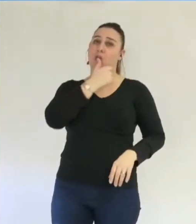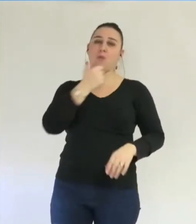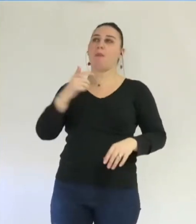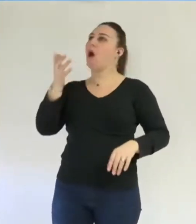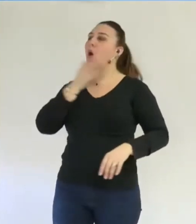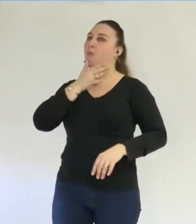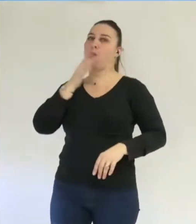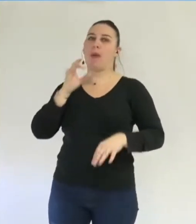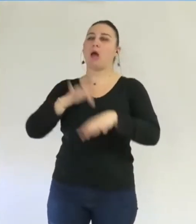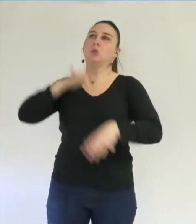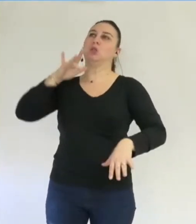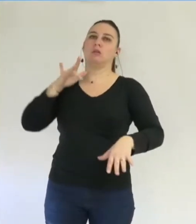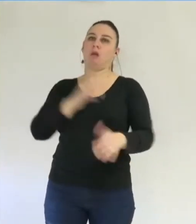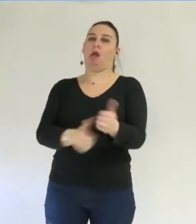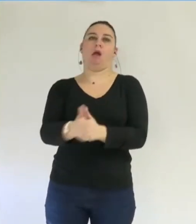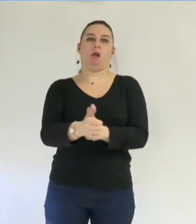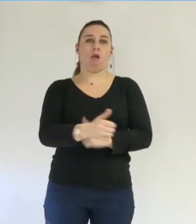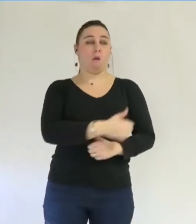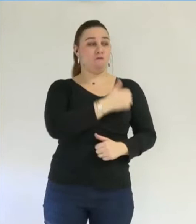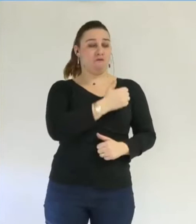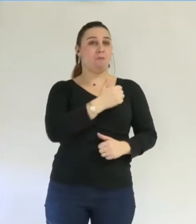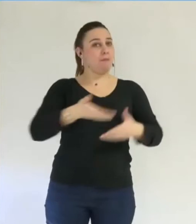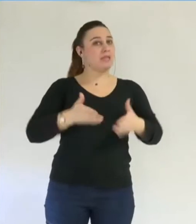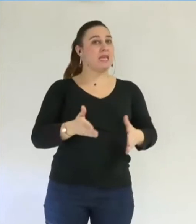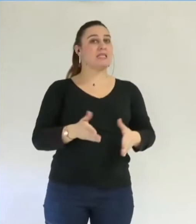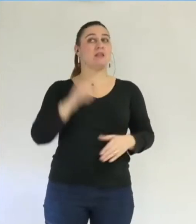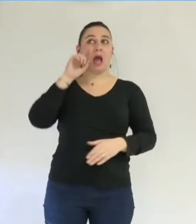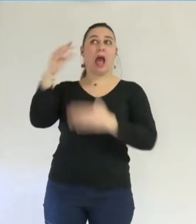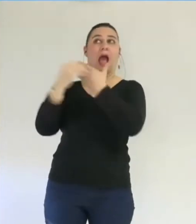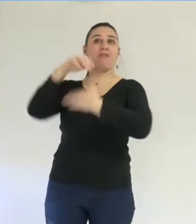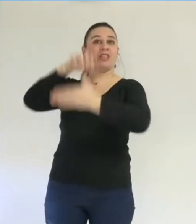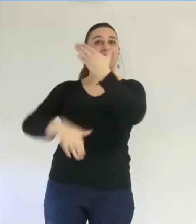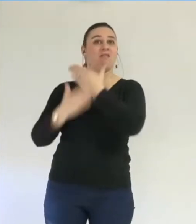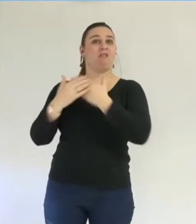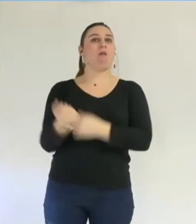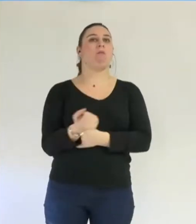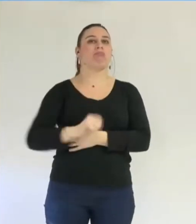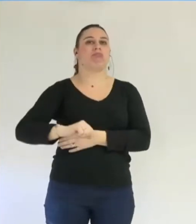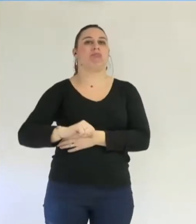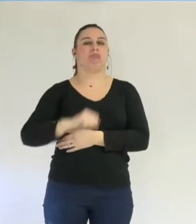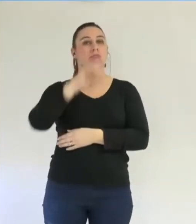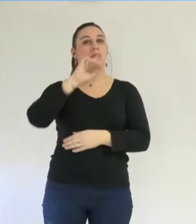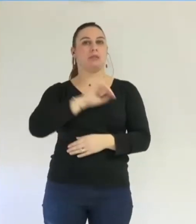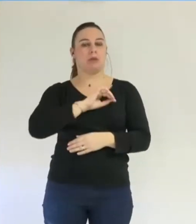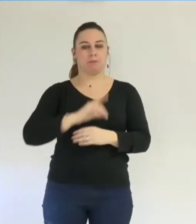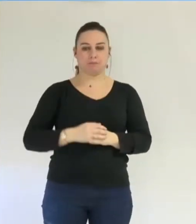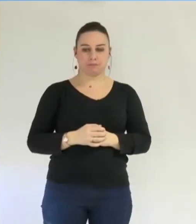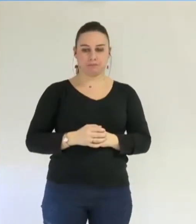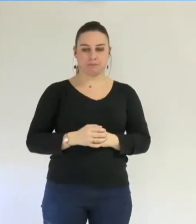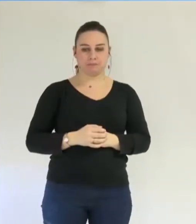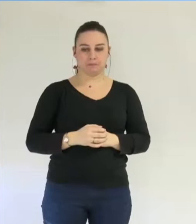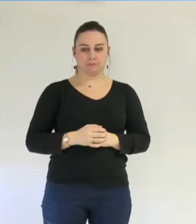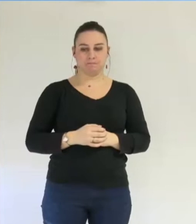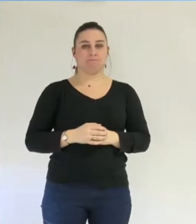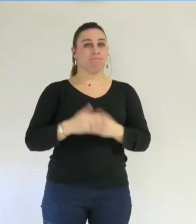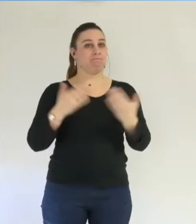cela, et vous avez décidé de passer outre cet avis écrit. Donc, ce